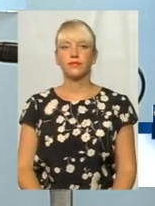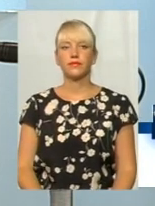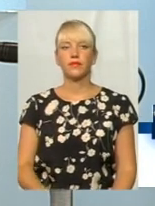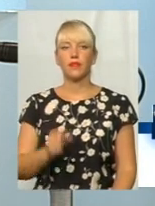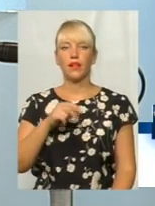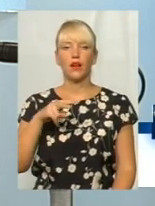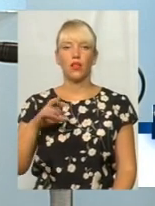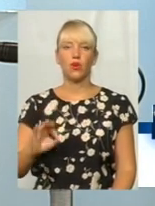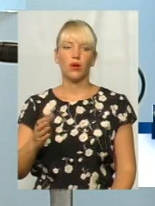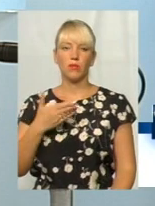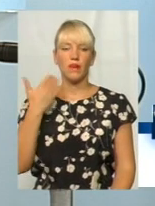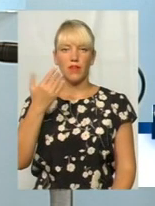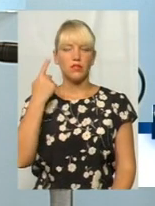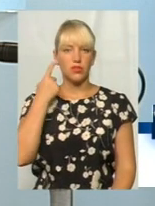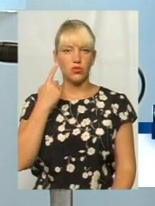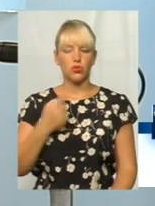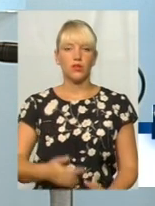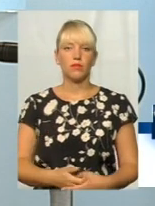Алло, ми вас чуємо. Добрий день.